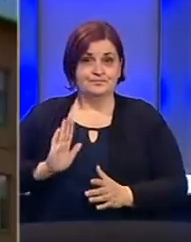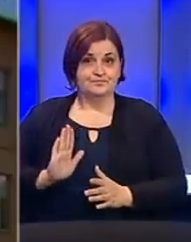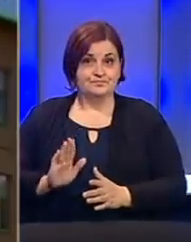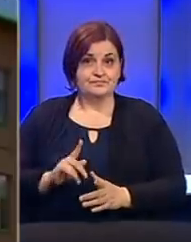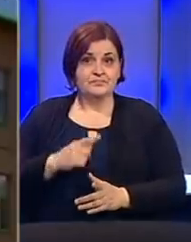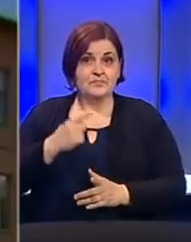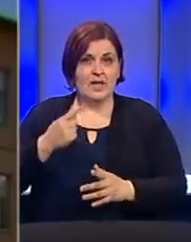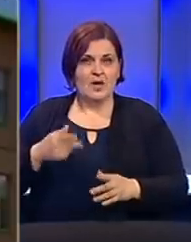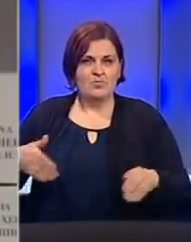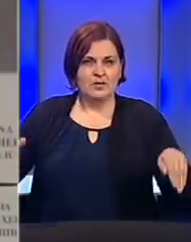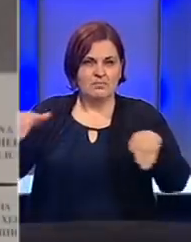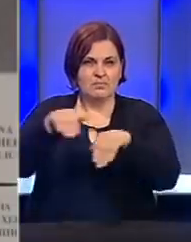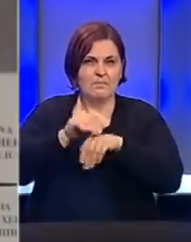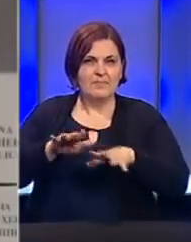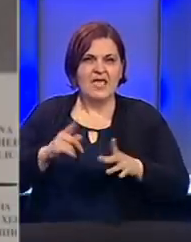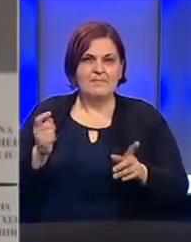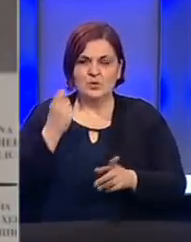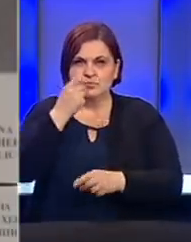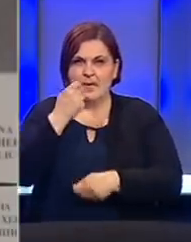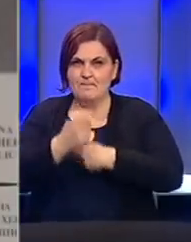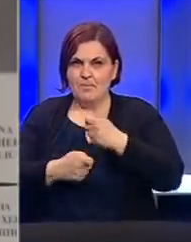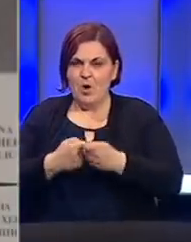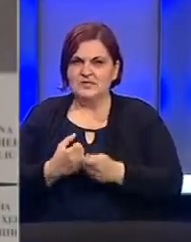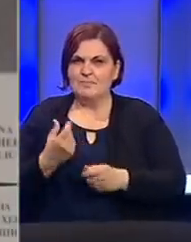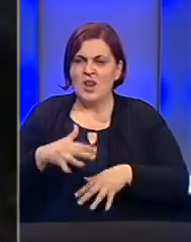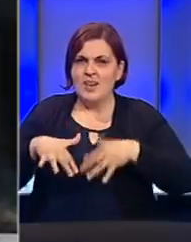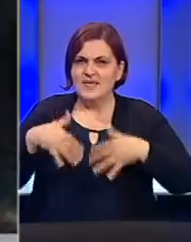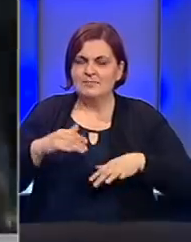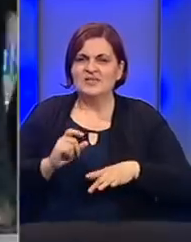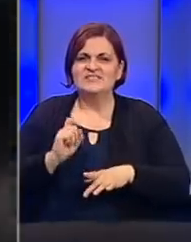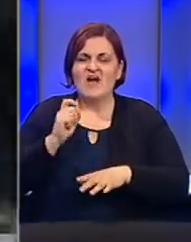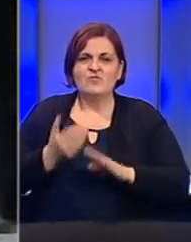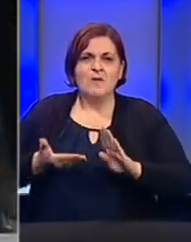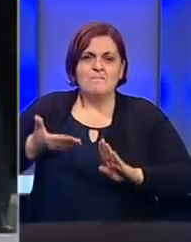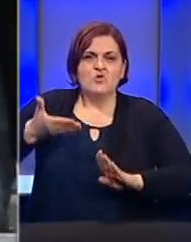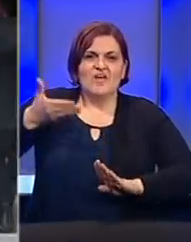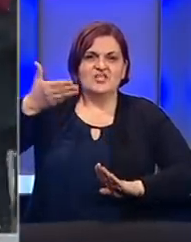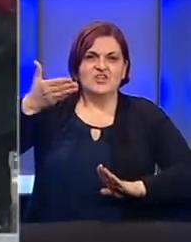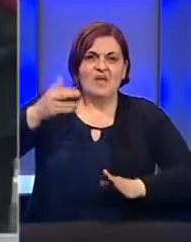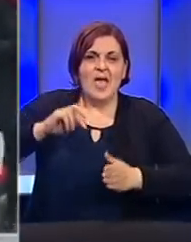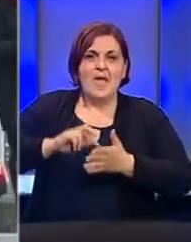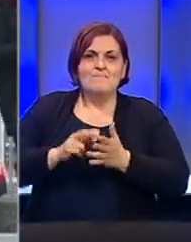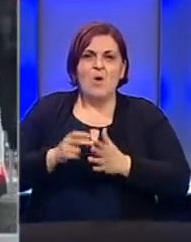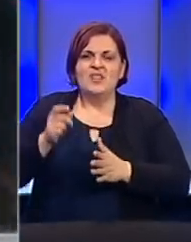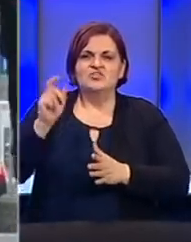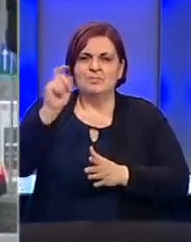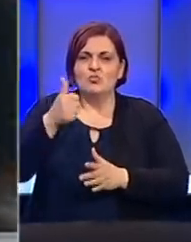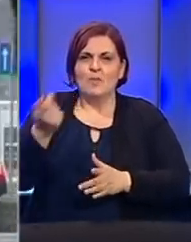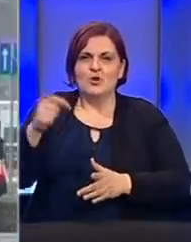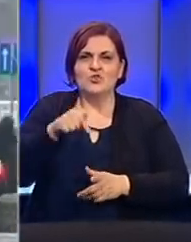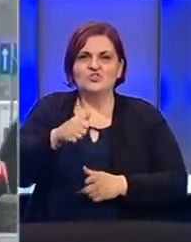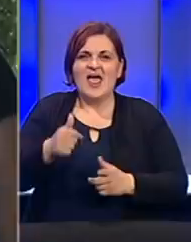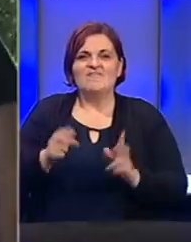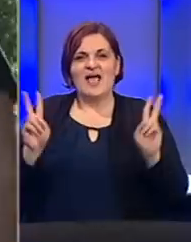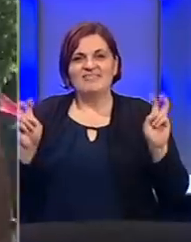kada se pod plaštom pandemije vrše brojne sumnjive radnje, a broj nezaposlenih svakodnevno se povećava, političkim subjektima dobro je došla jedna